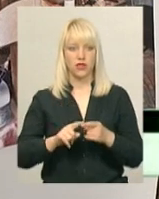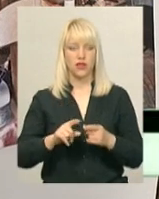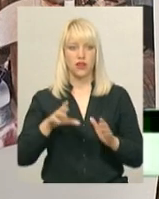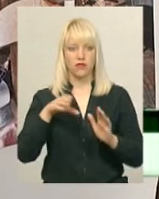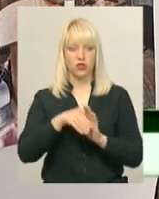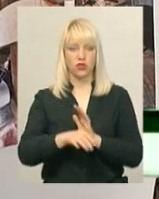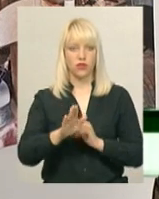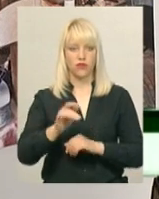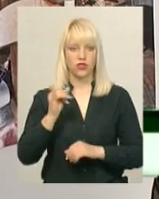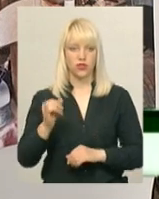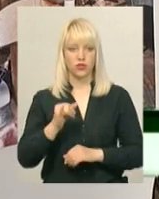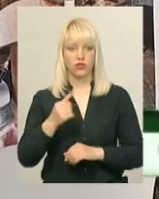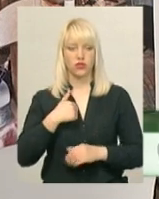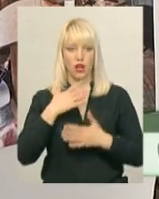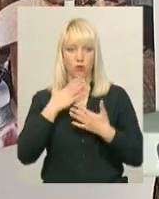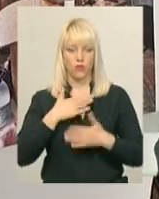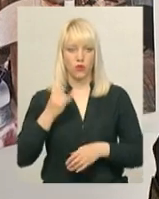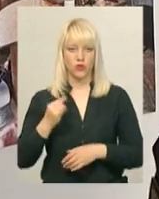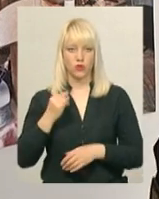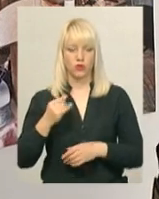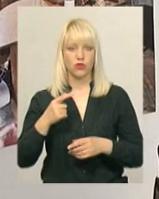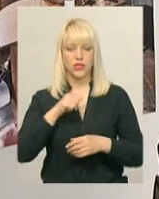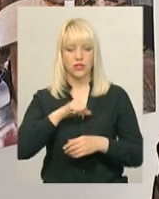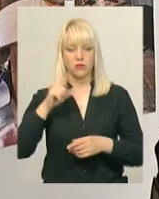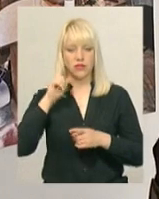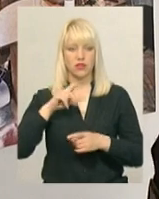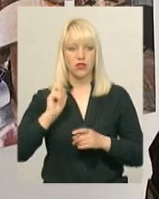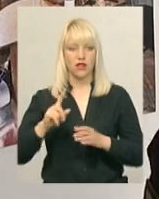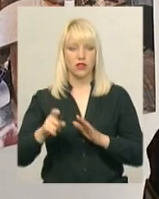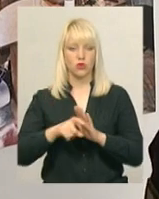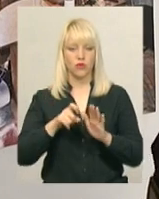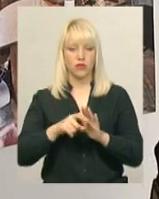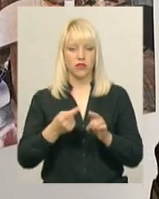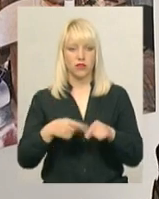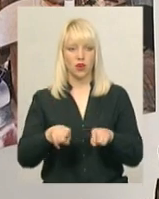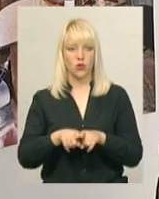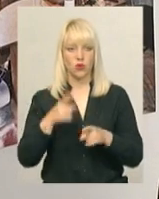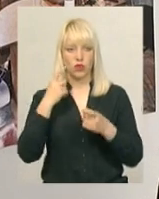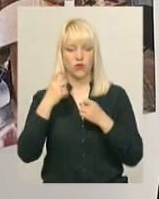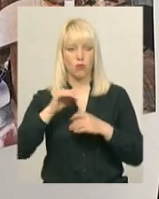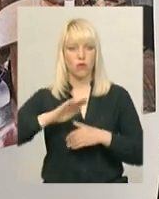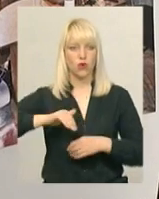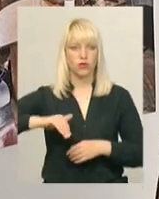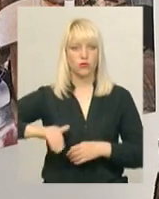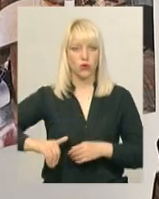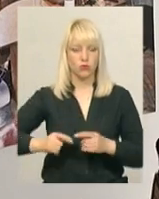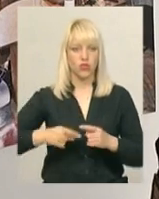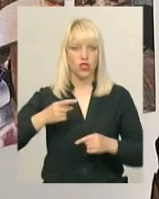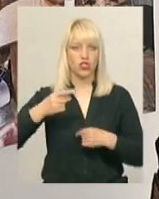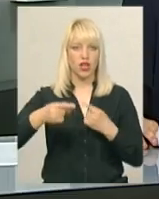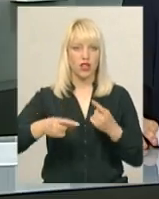історію. Тим більше, я люблю історію і сам знаю, як це важко добувати цю інформацію потім, потім, через роки.